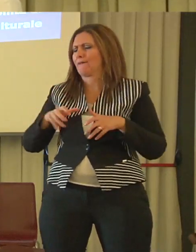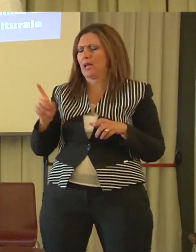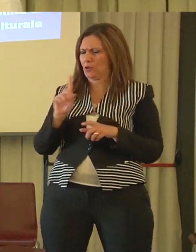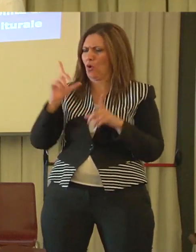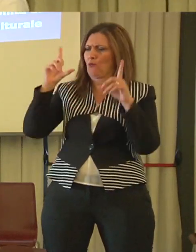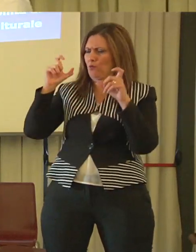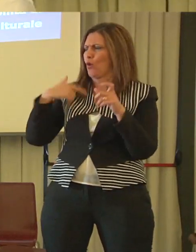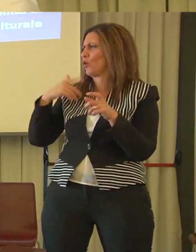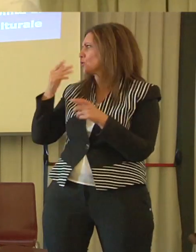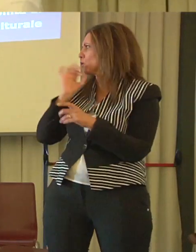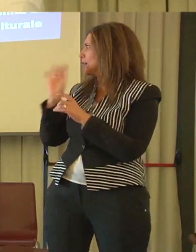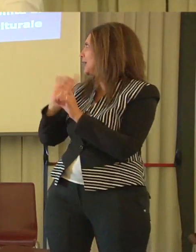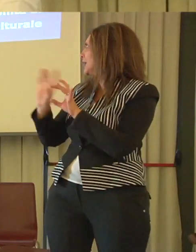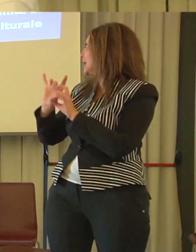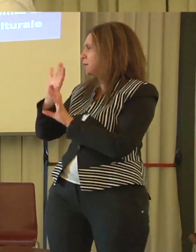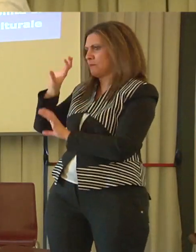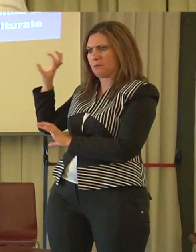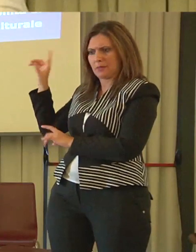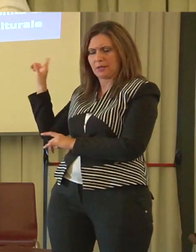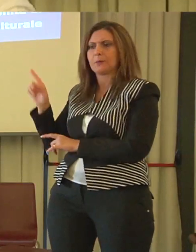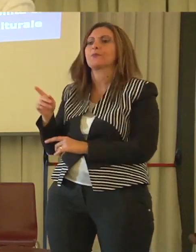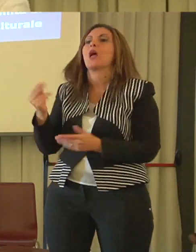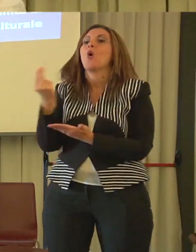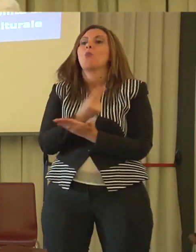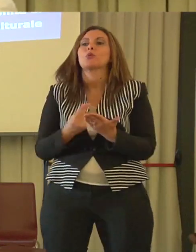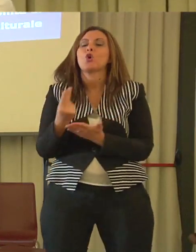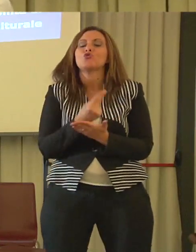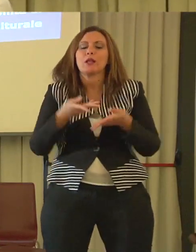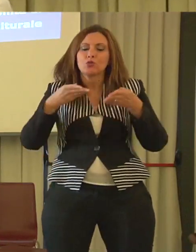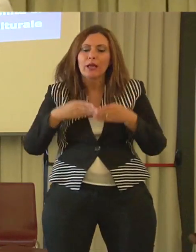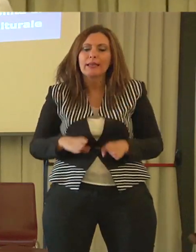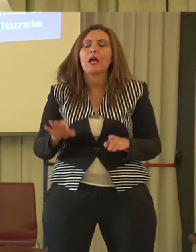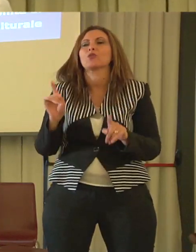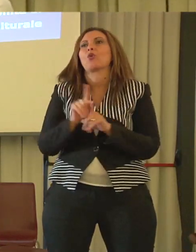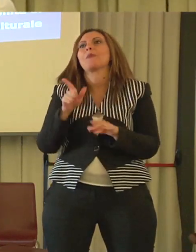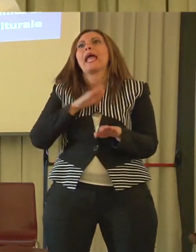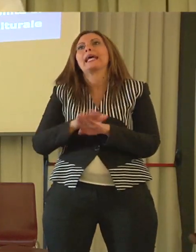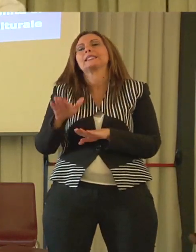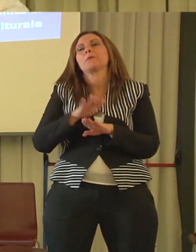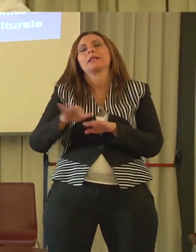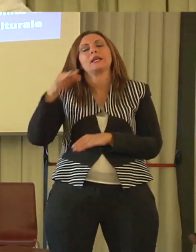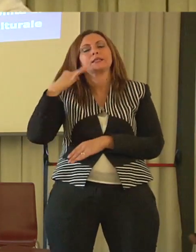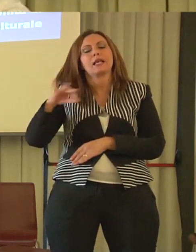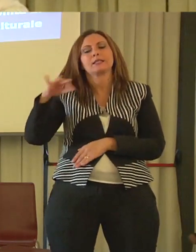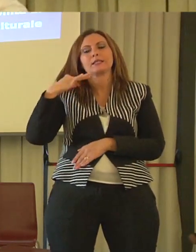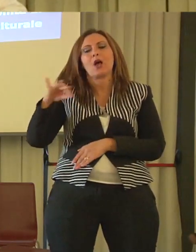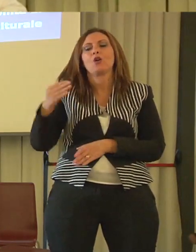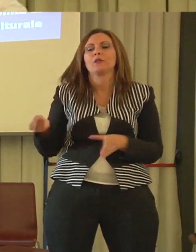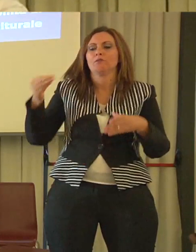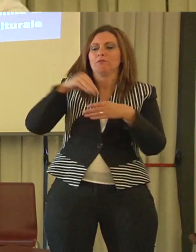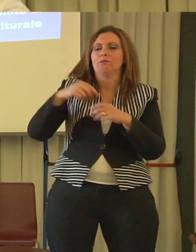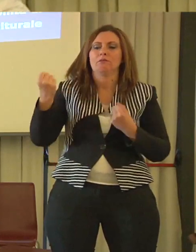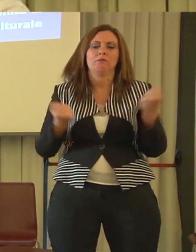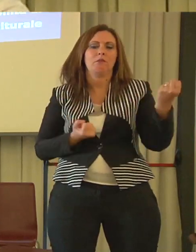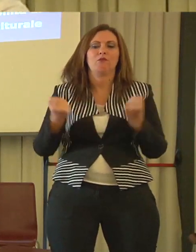Il progetto ha dato vita quindi ad un'esperienza straordinaria, a bordo di fuoristrada, attraverso